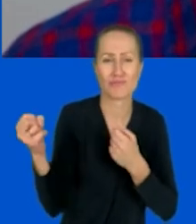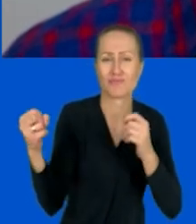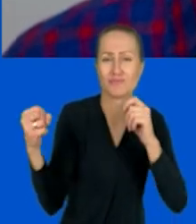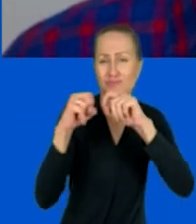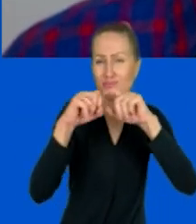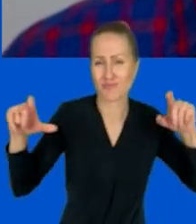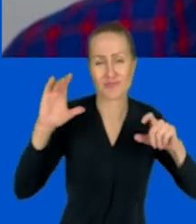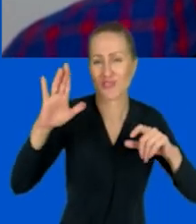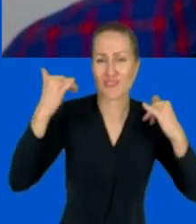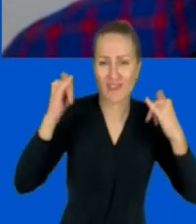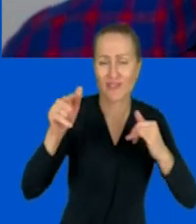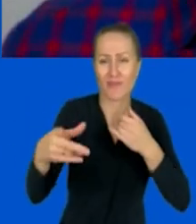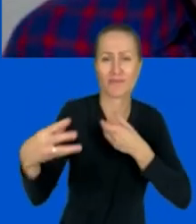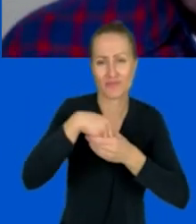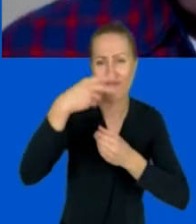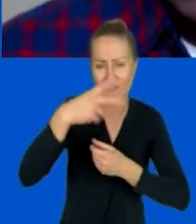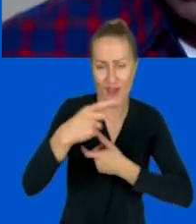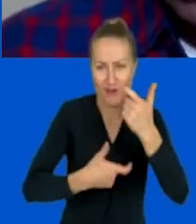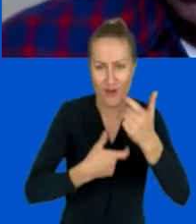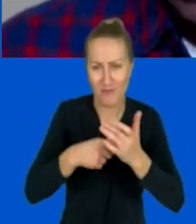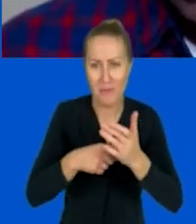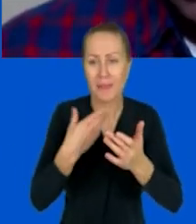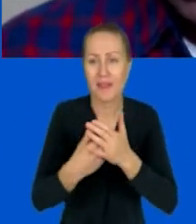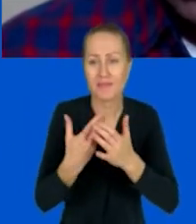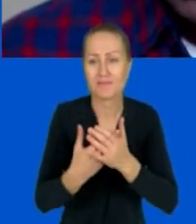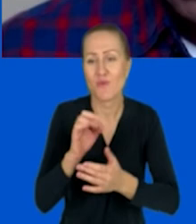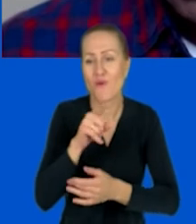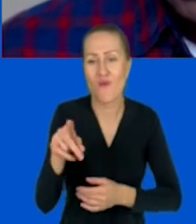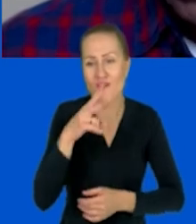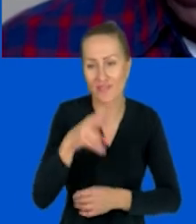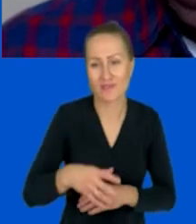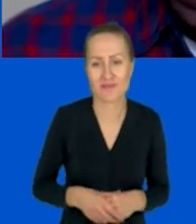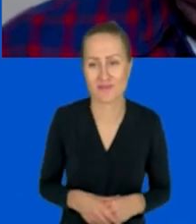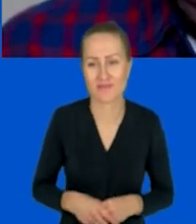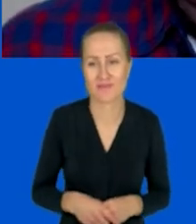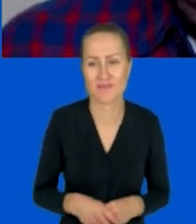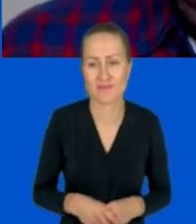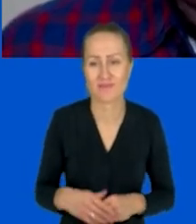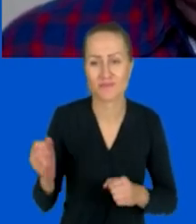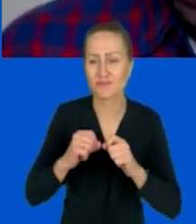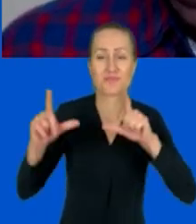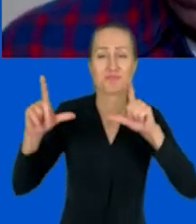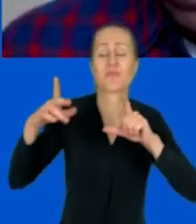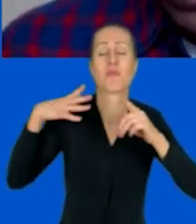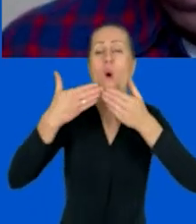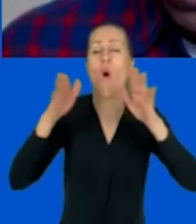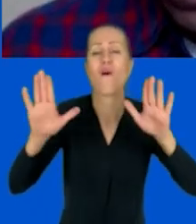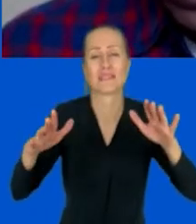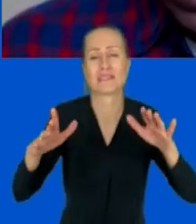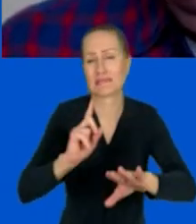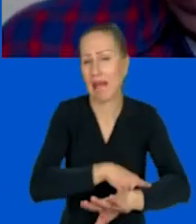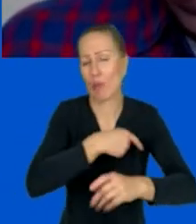Będziecie musieli do niego dołączyć jeszcze raz. Więc robię to, ponieważ jak widać, okienko było za długo otwarte bezczynnie i